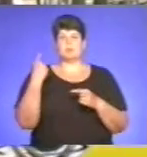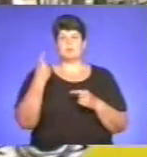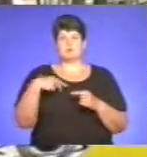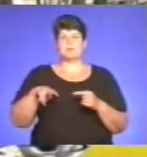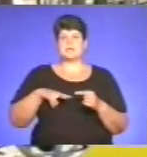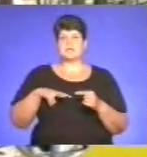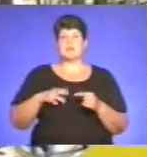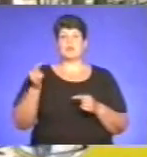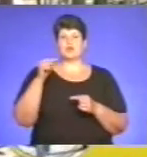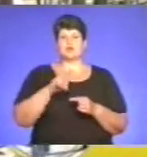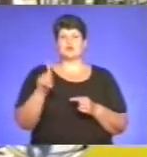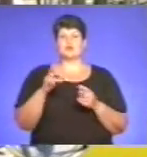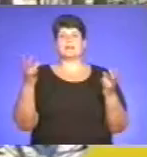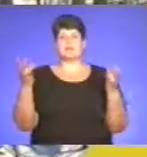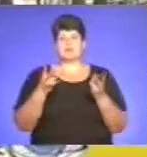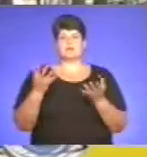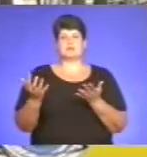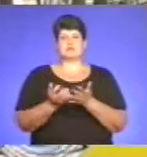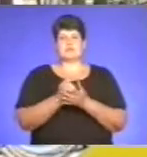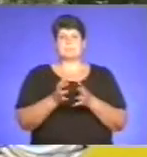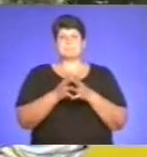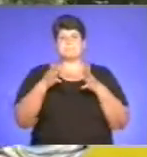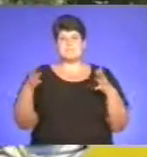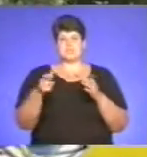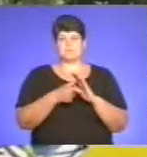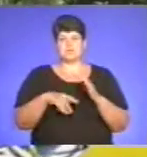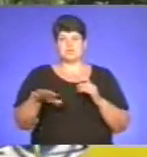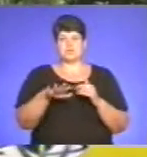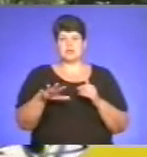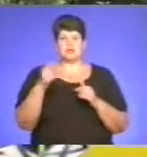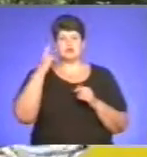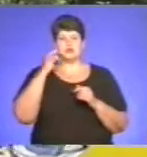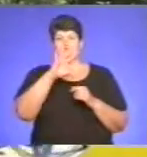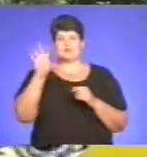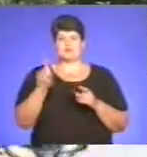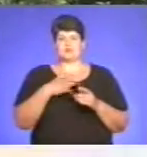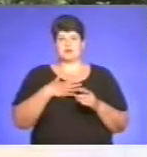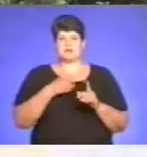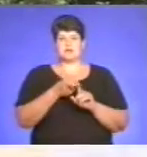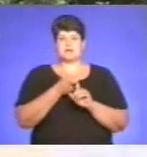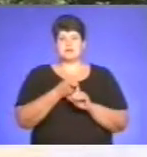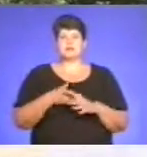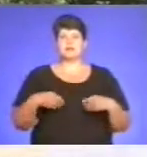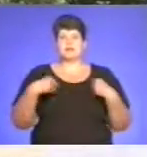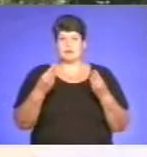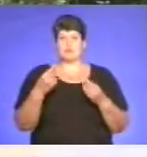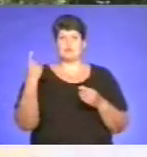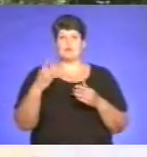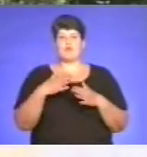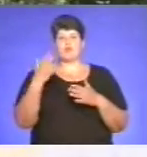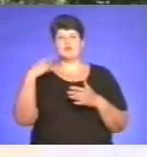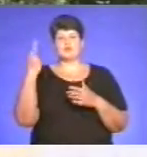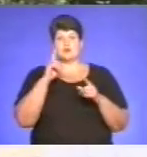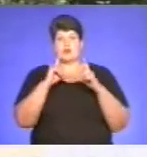адміністрацією про те, що необхідно знайти більше приміщення. Думаю, що все, що залежить від нас, ми докладемо з боку обласної ради, будемо